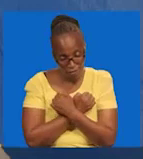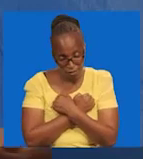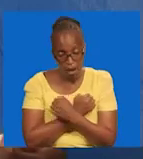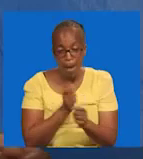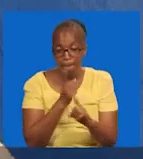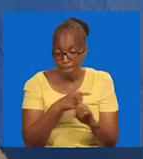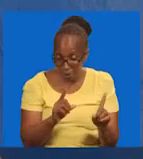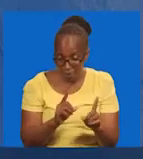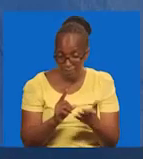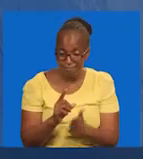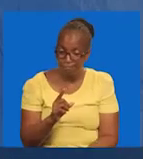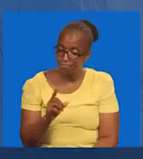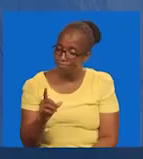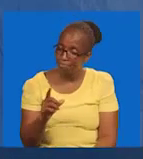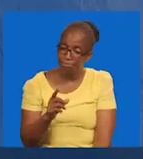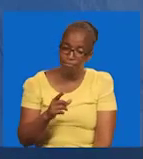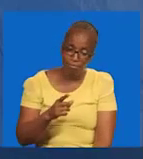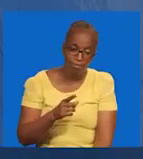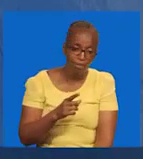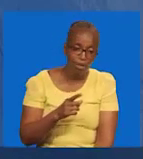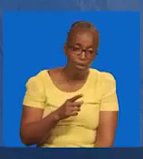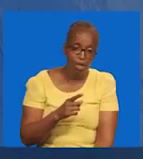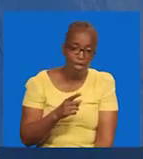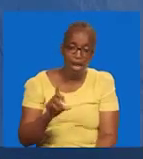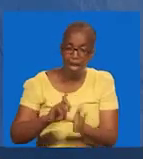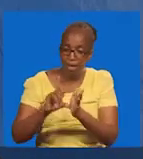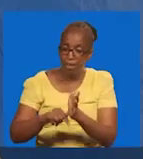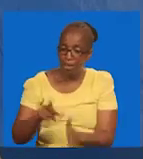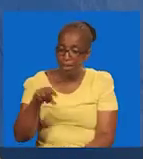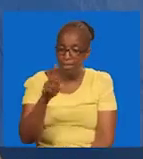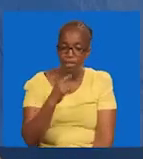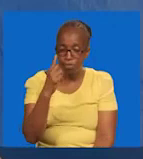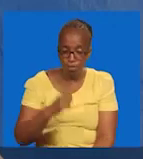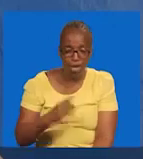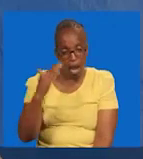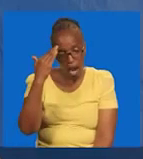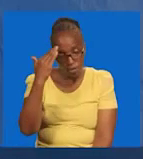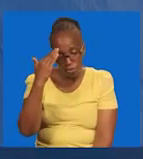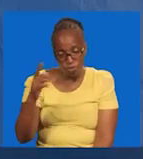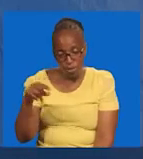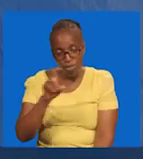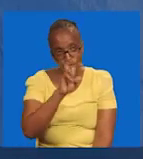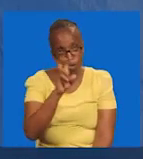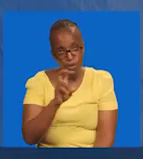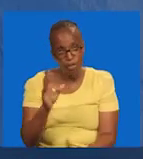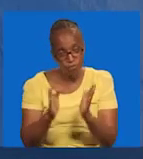Lakini wapi. Kwaweza na kuambiwa ya kwa mba. Najua muna tafuta. Yesu.